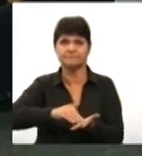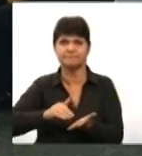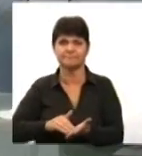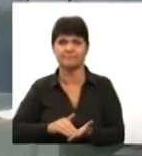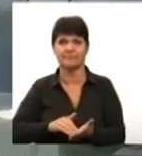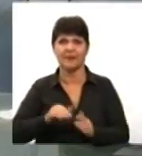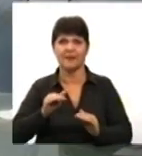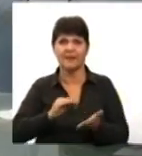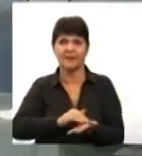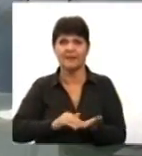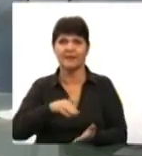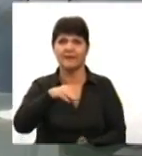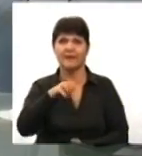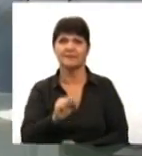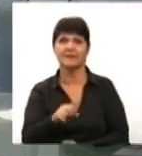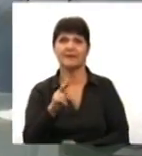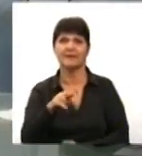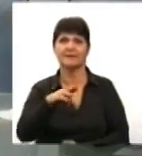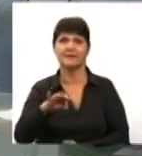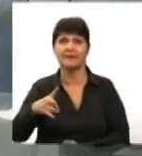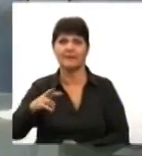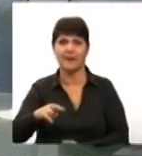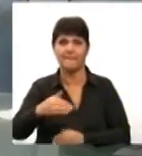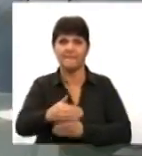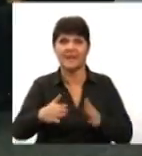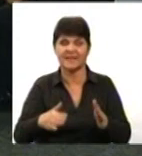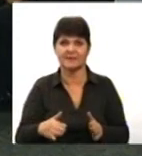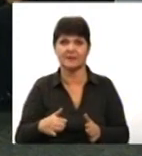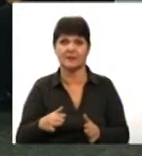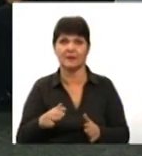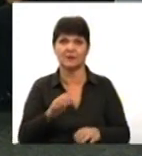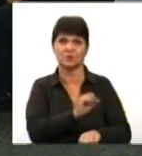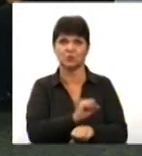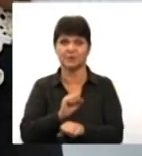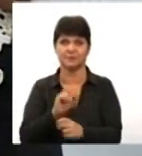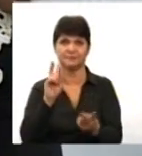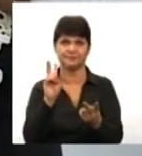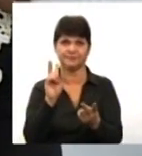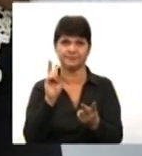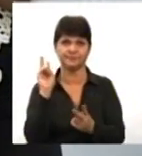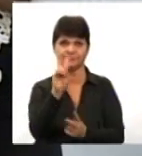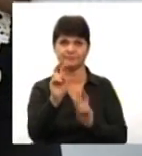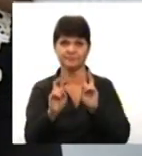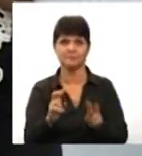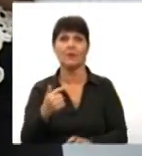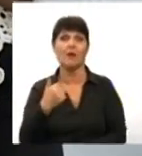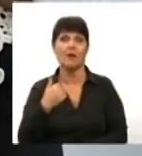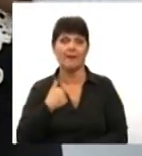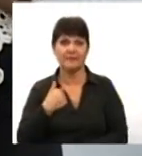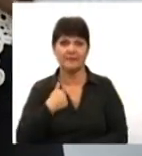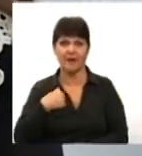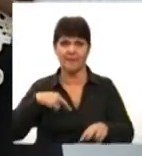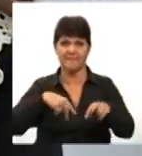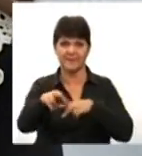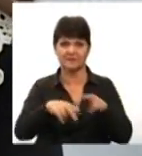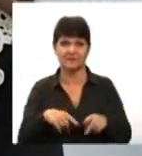зупинки в транспорті. Розкажіть, як ви пересуваєтеся містом? Я пересуваюся на слух, на дотик і